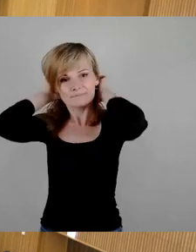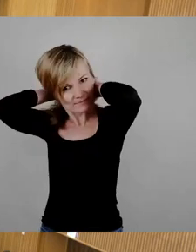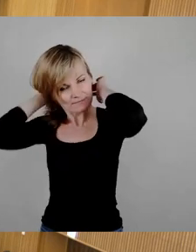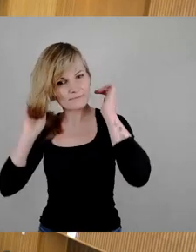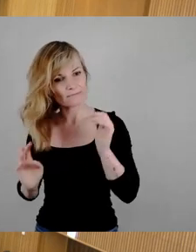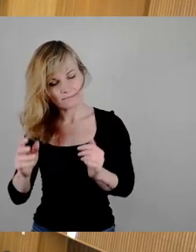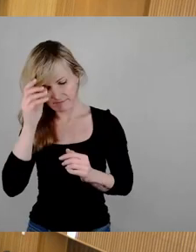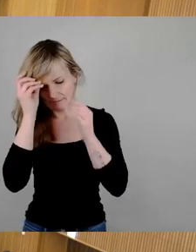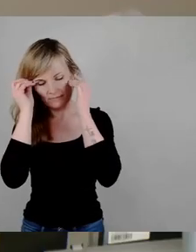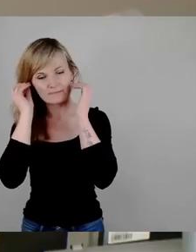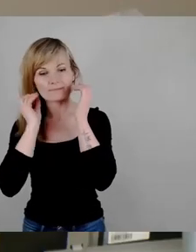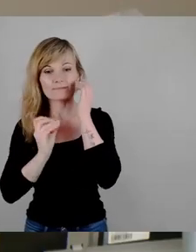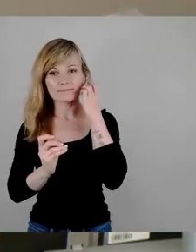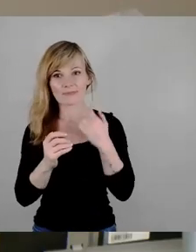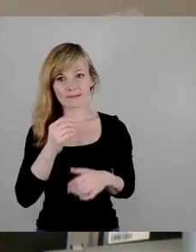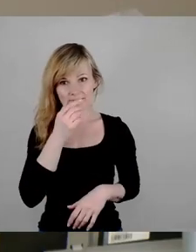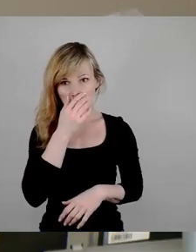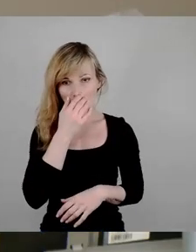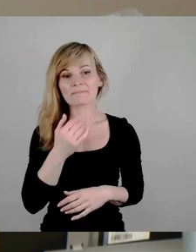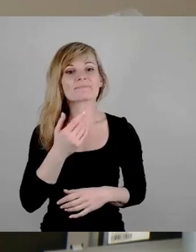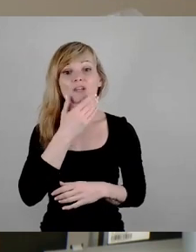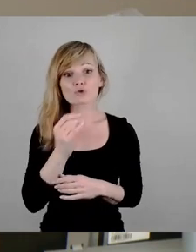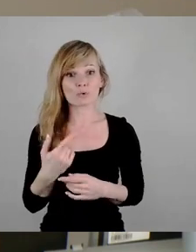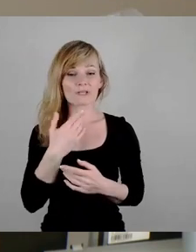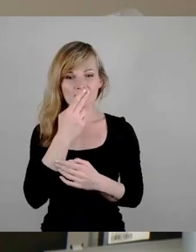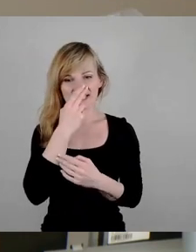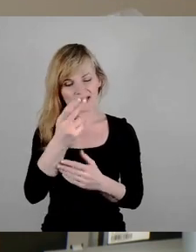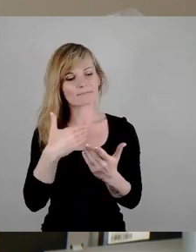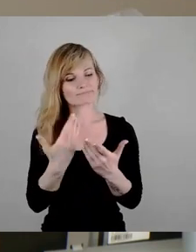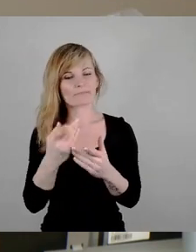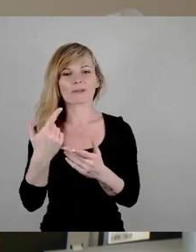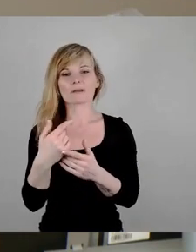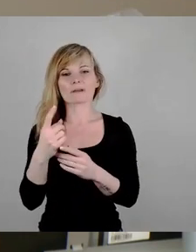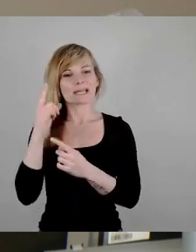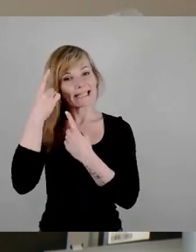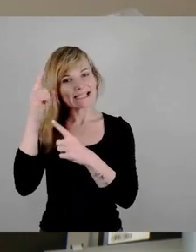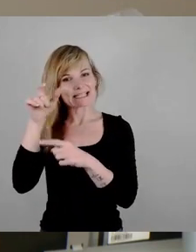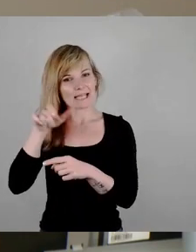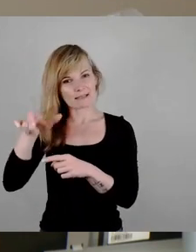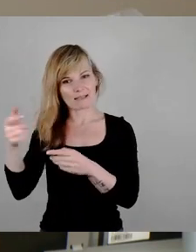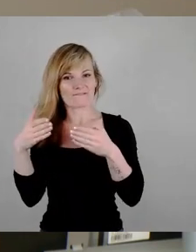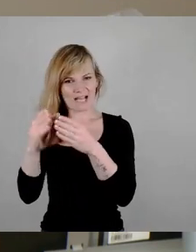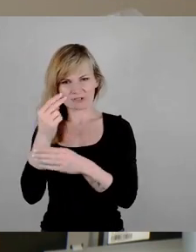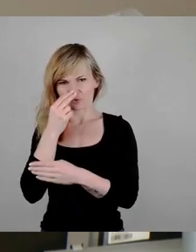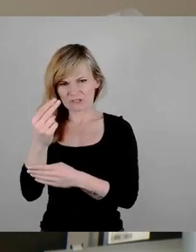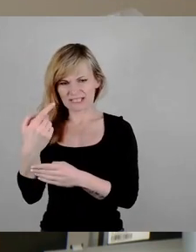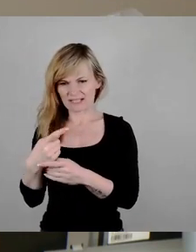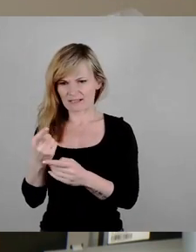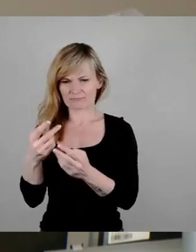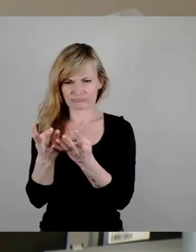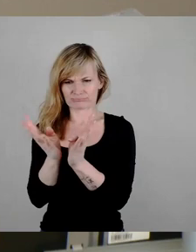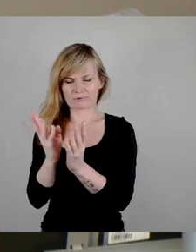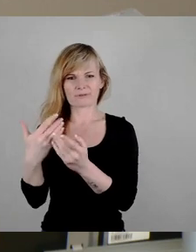Es ist immer wieder schön, die Vielfalt der Wahlprogramme in der Dissidentenfraktion zu bewundern. Ich will es an der Stelle aber